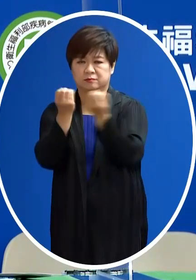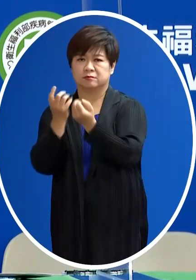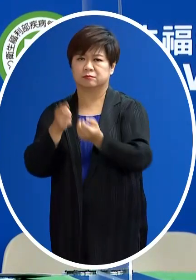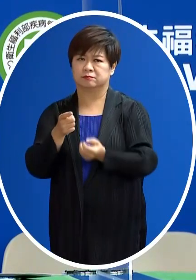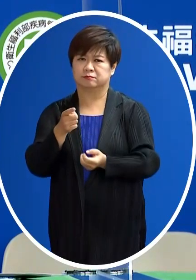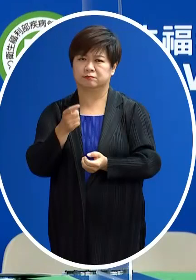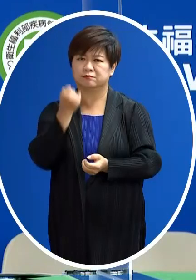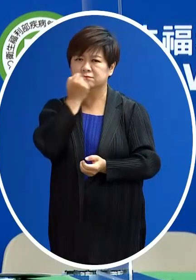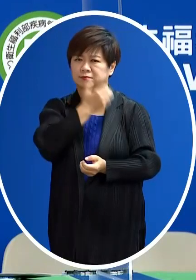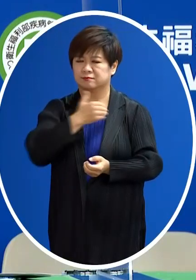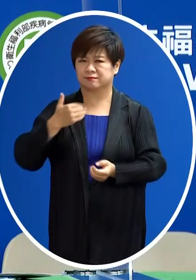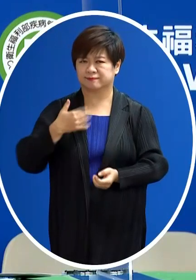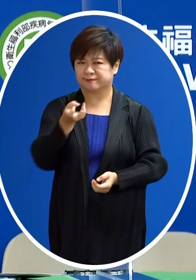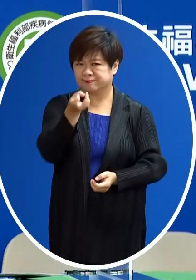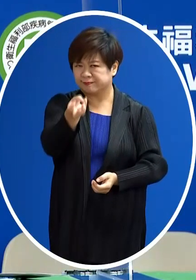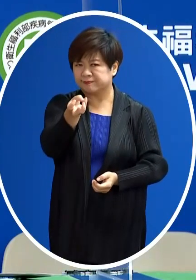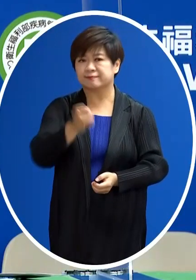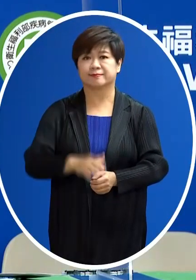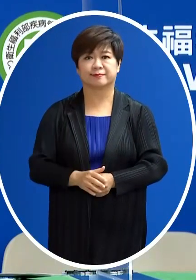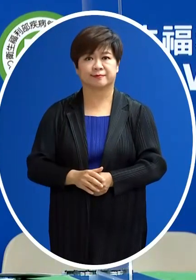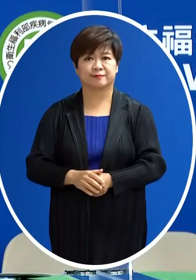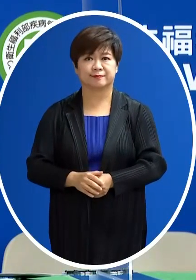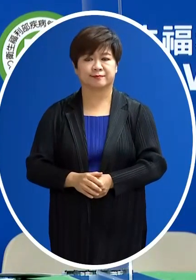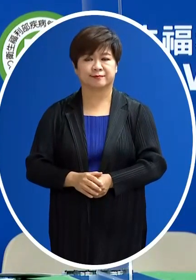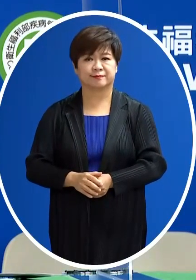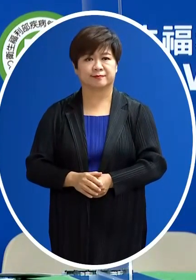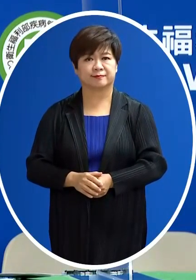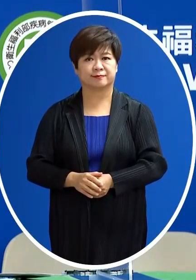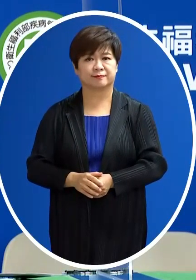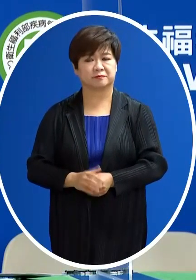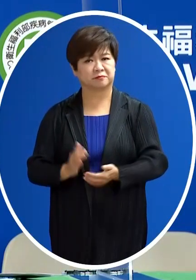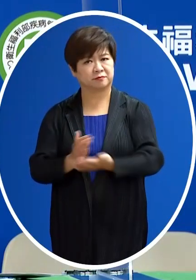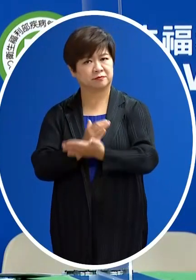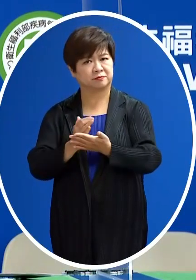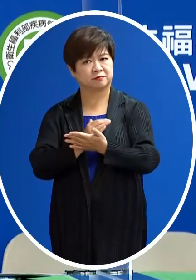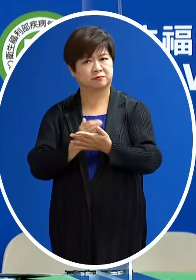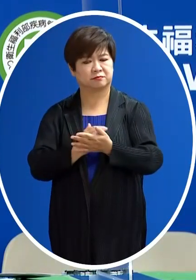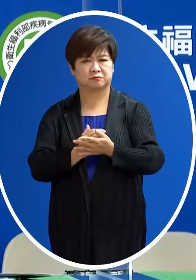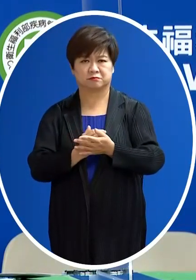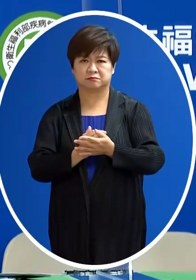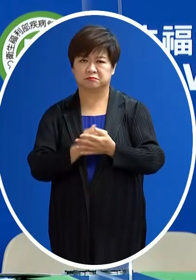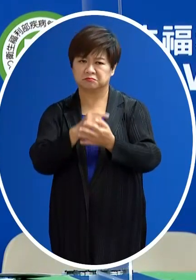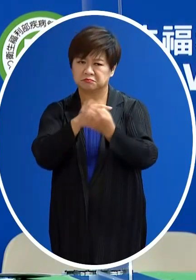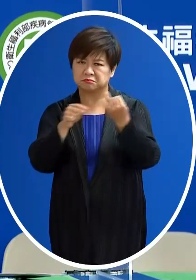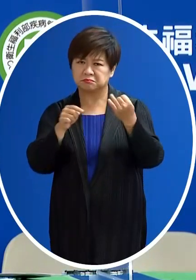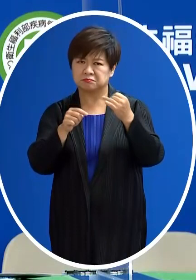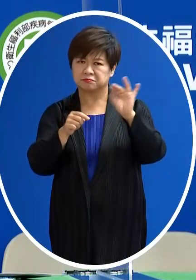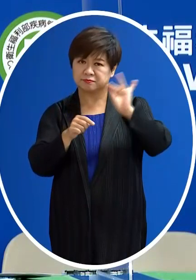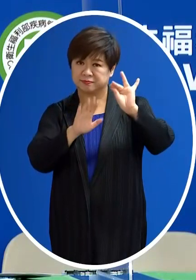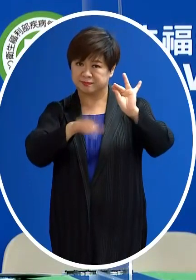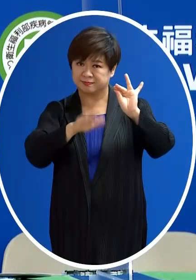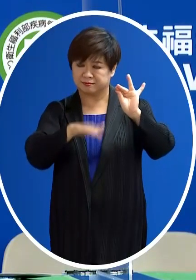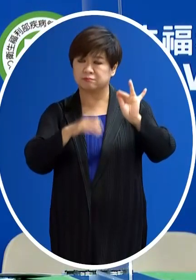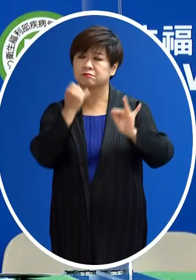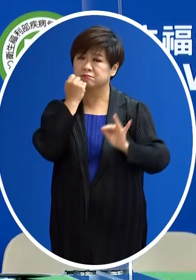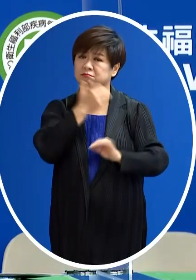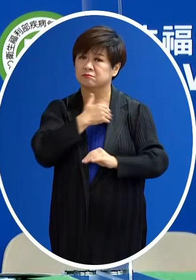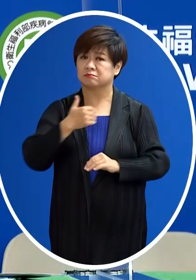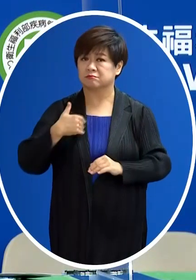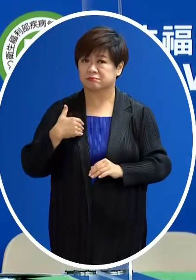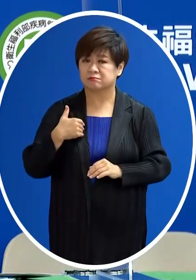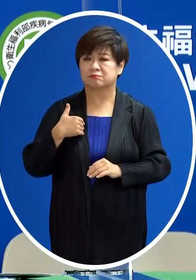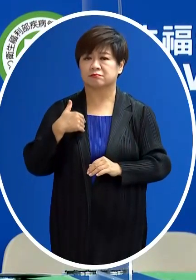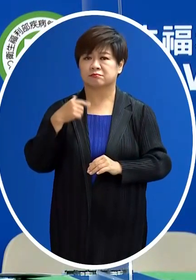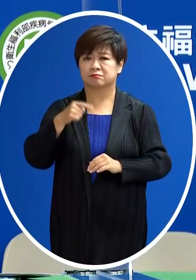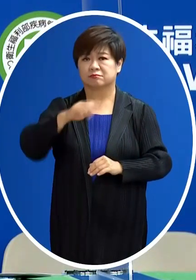低那因此說低於可能就是不到百例或甚至更低 都有可能 那這個部分當然就是